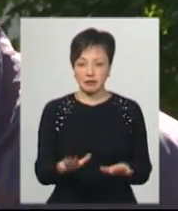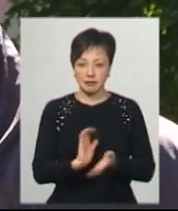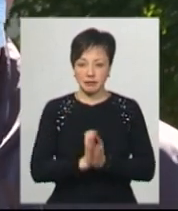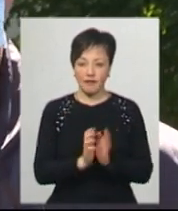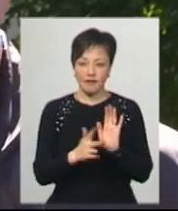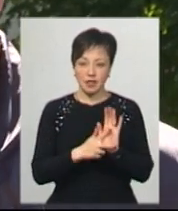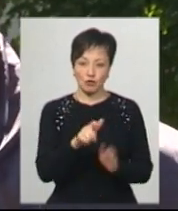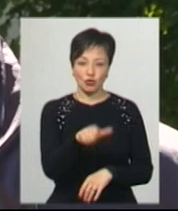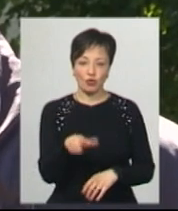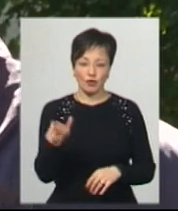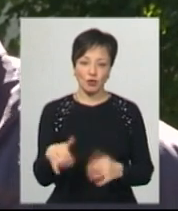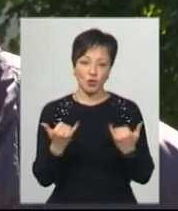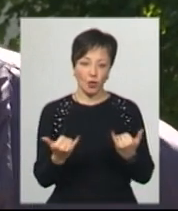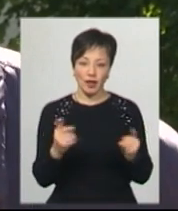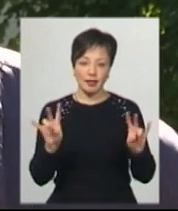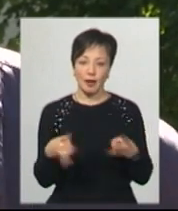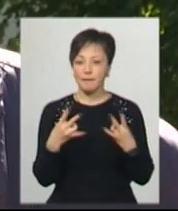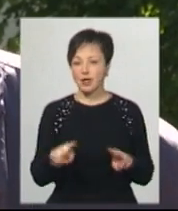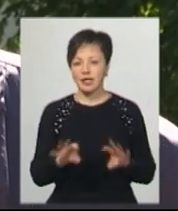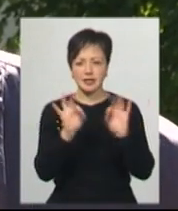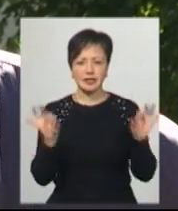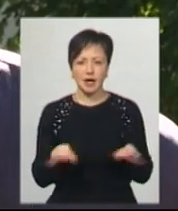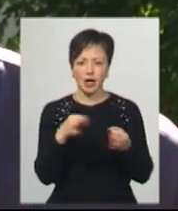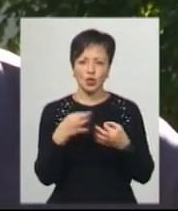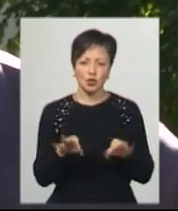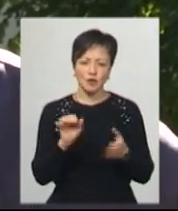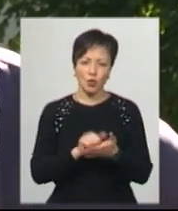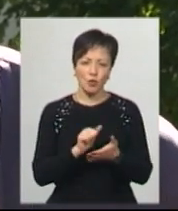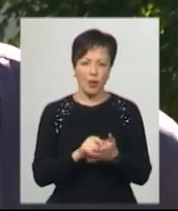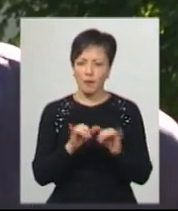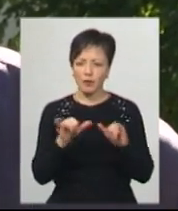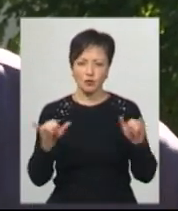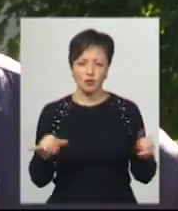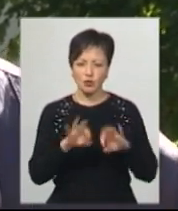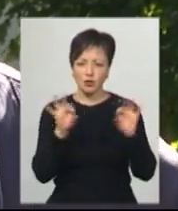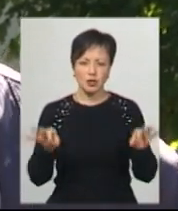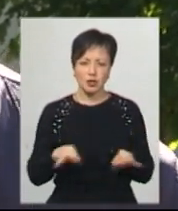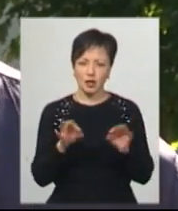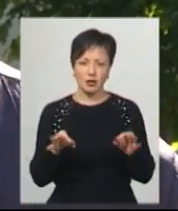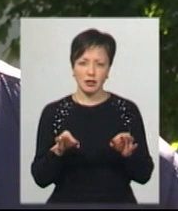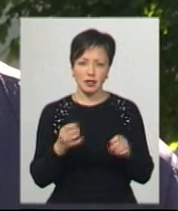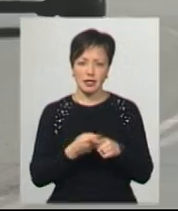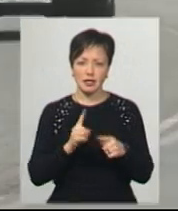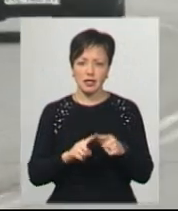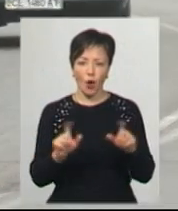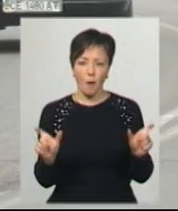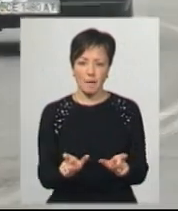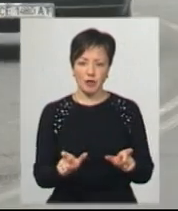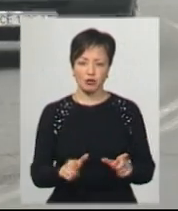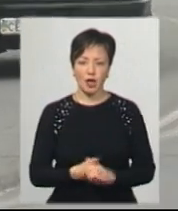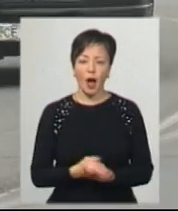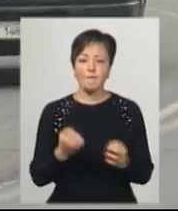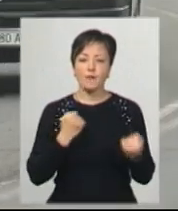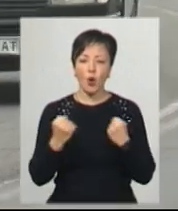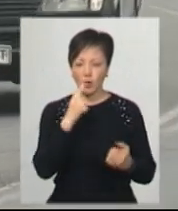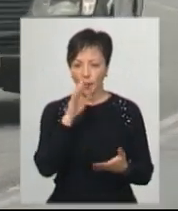до вісьми чоловік, яким сьогодні не потрібно ніякі дозвільні документи, на них не розповсюджується жодним чином ці обмеження. Боротися